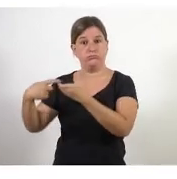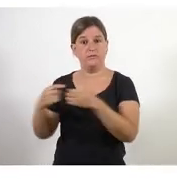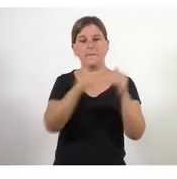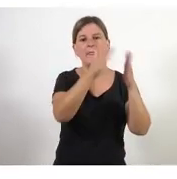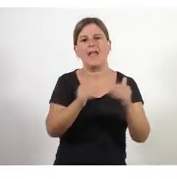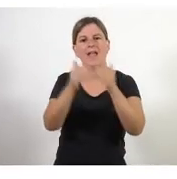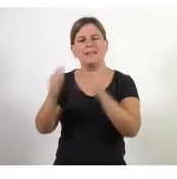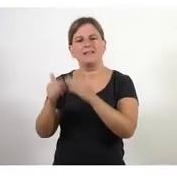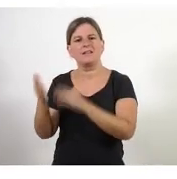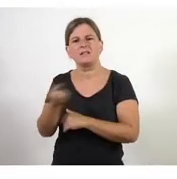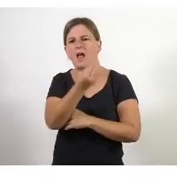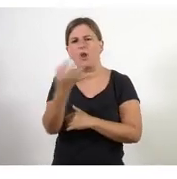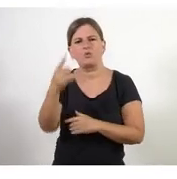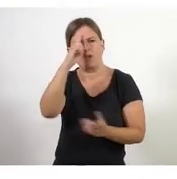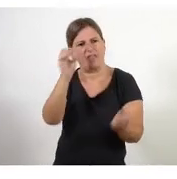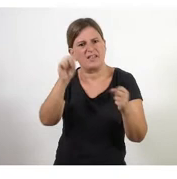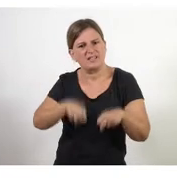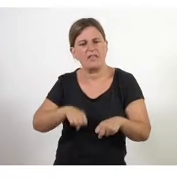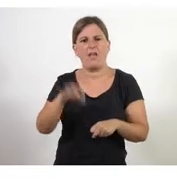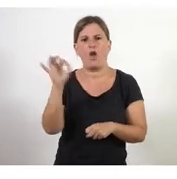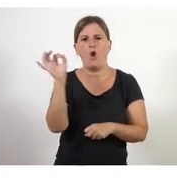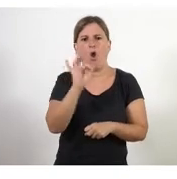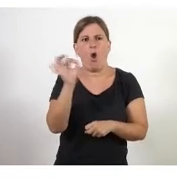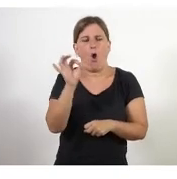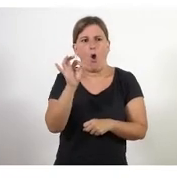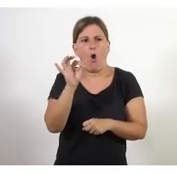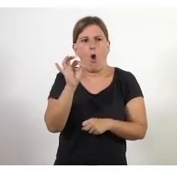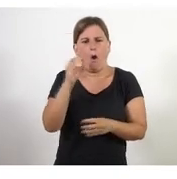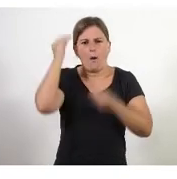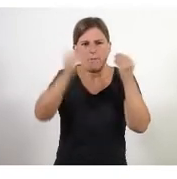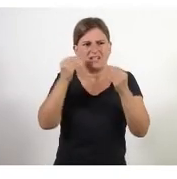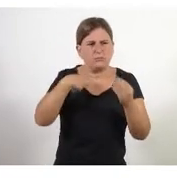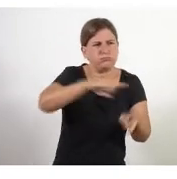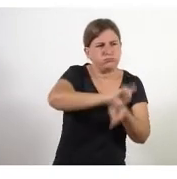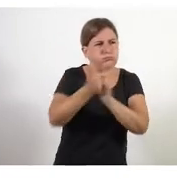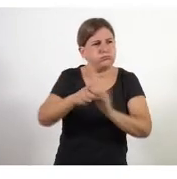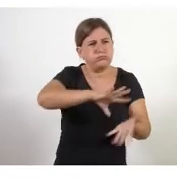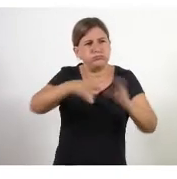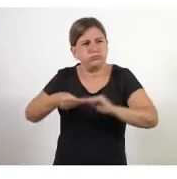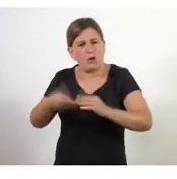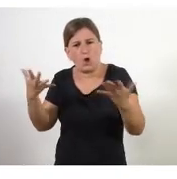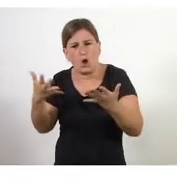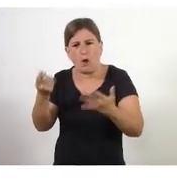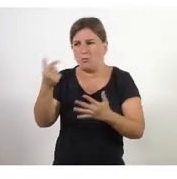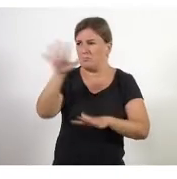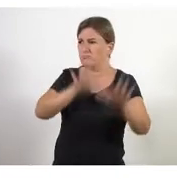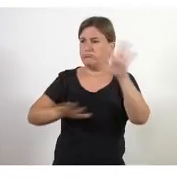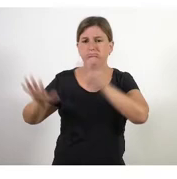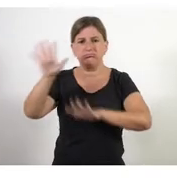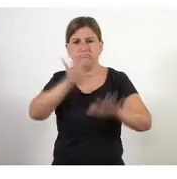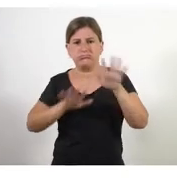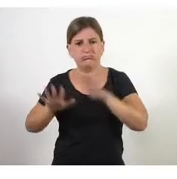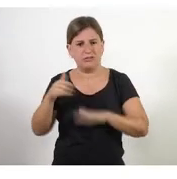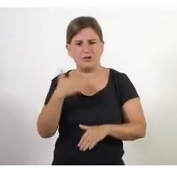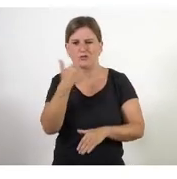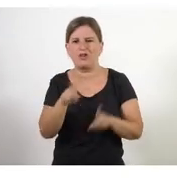decidit o que encara no han vist com passar l'acció o com fer canvis i encara estan una mica, com diria, jo tinc